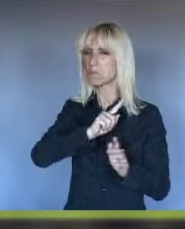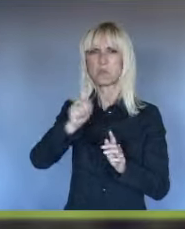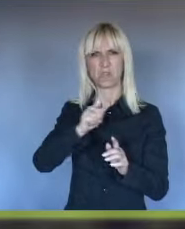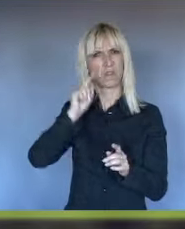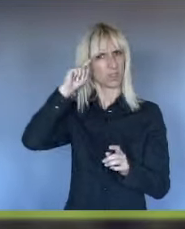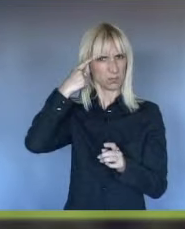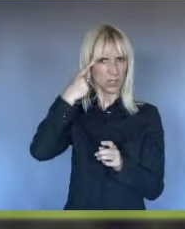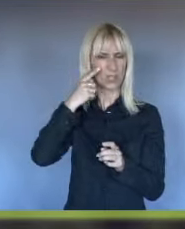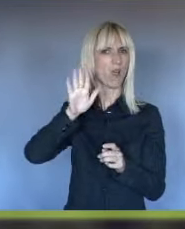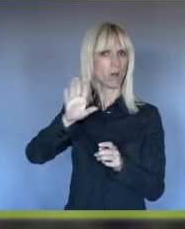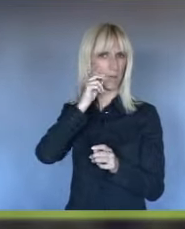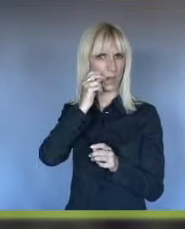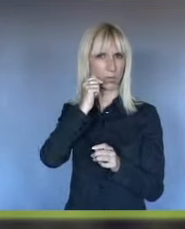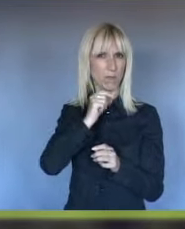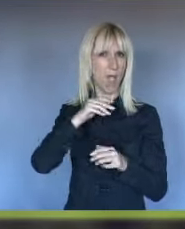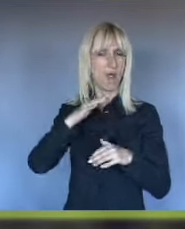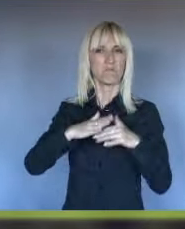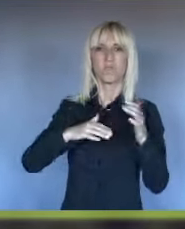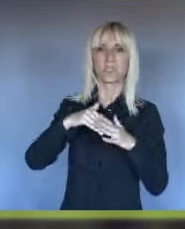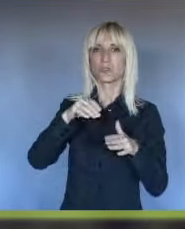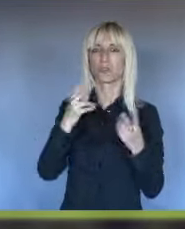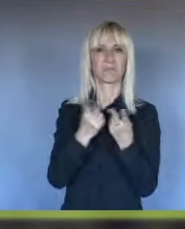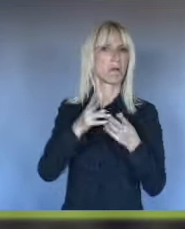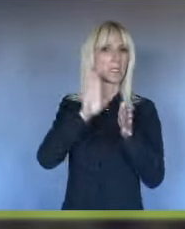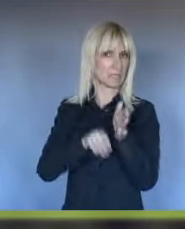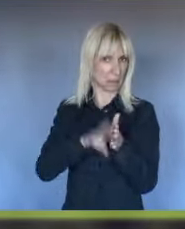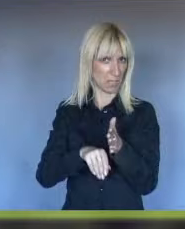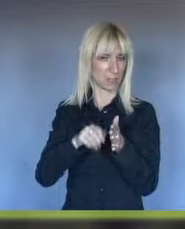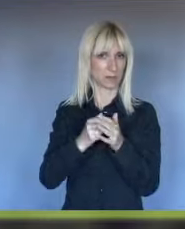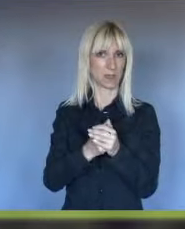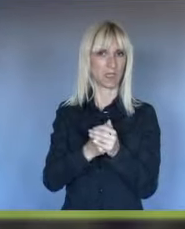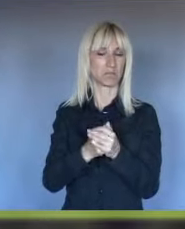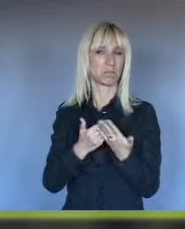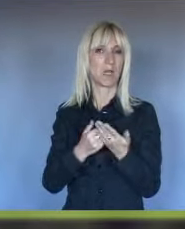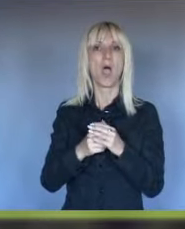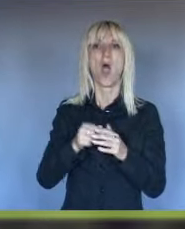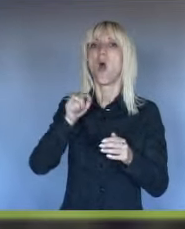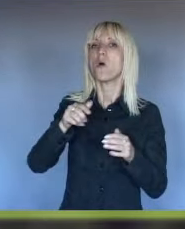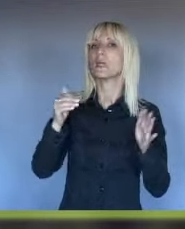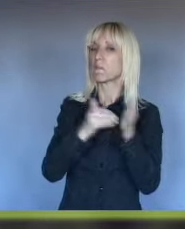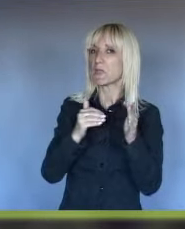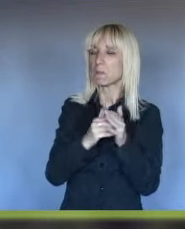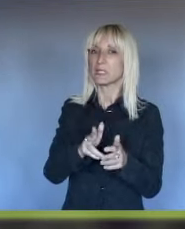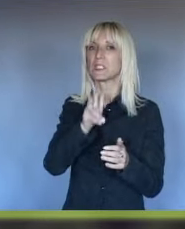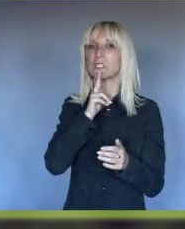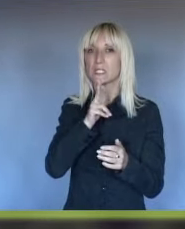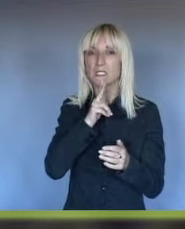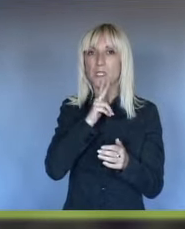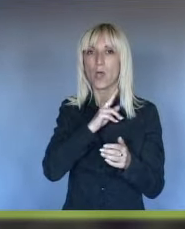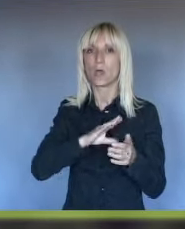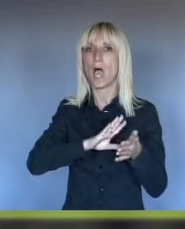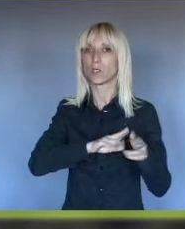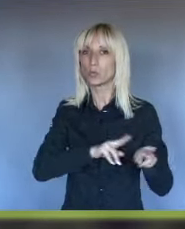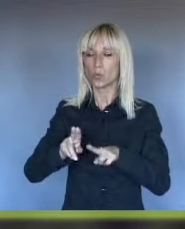niti razmišljala o tim ljudima, praktično su oni diskriminisani. U principu bi trebao da se insistira na sudskom